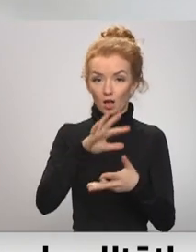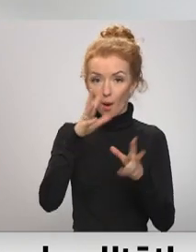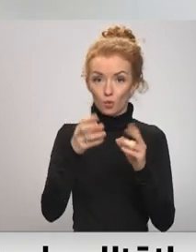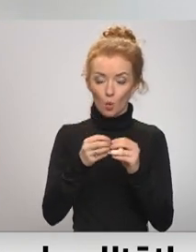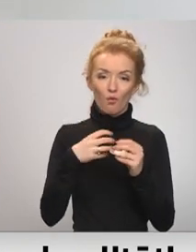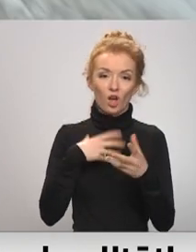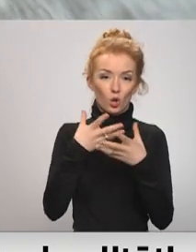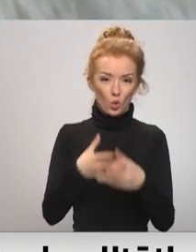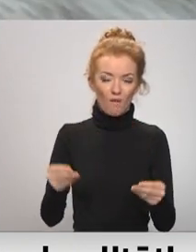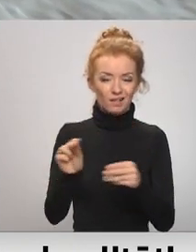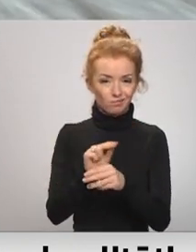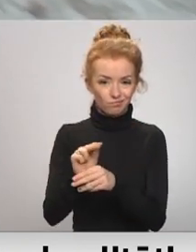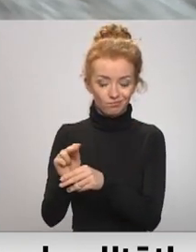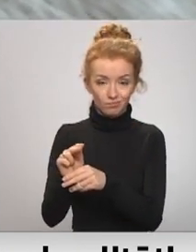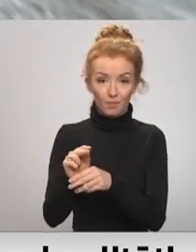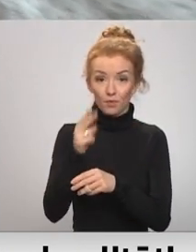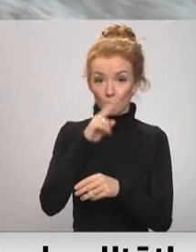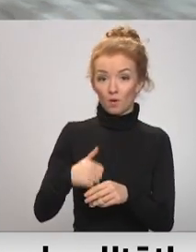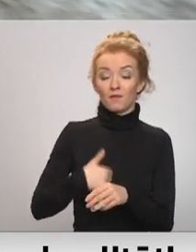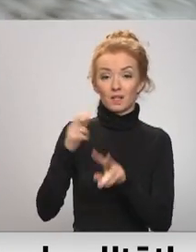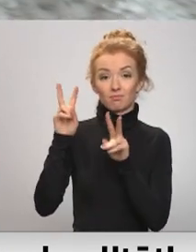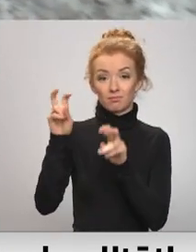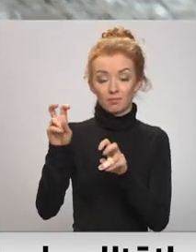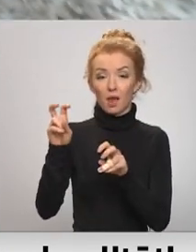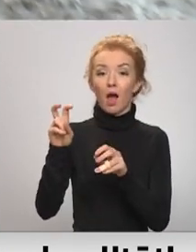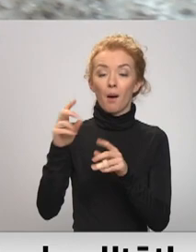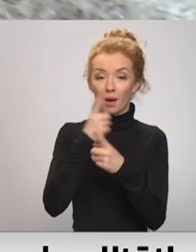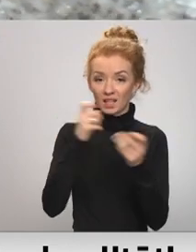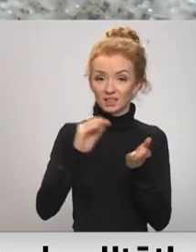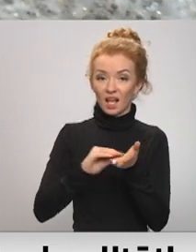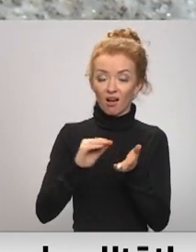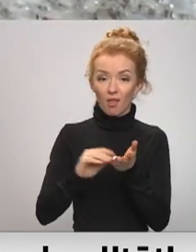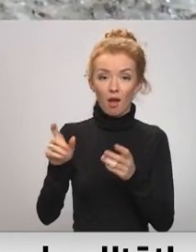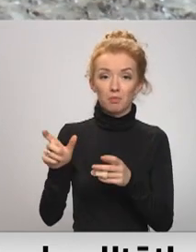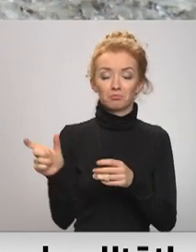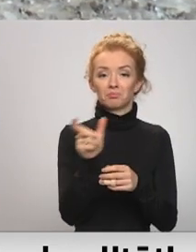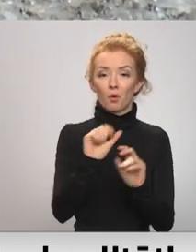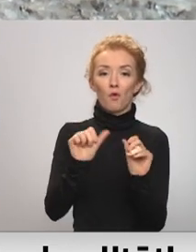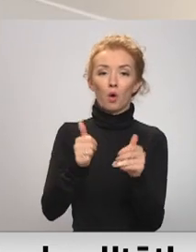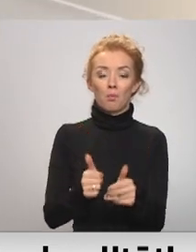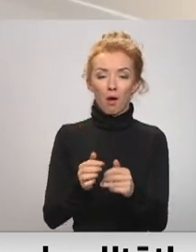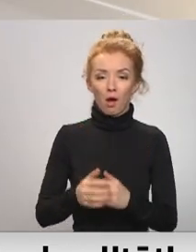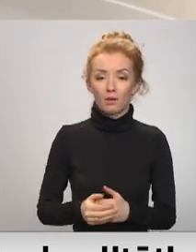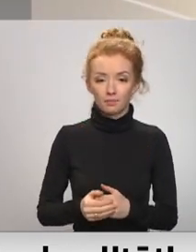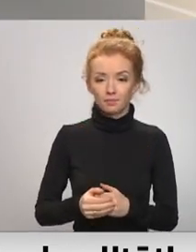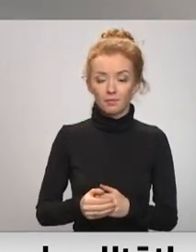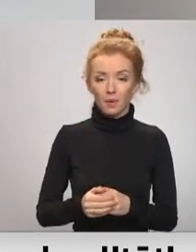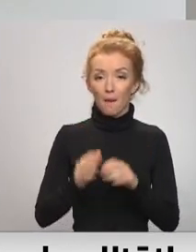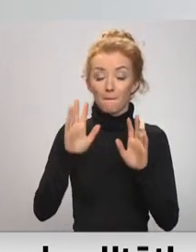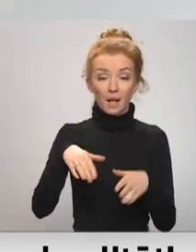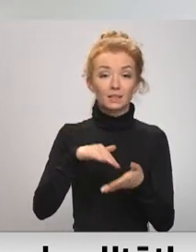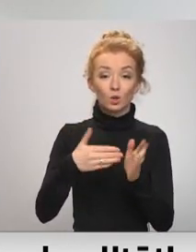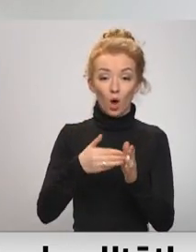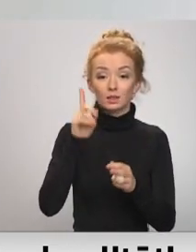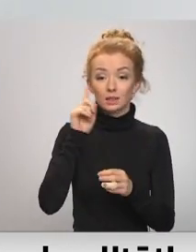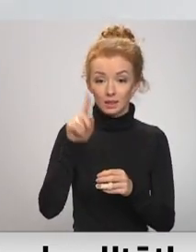jānovērš. No uzņēmuma Igate presa sekretāra saņemam vien formāli rakstisko atbildi. Par situāciju zinām